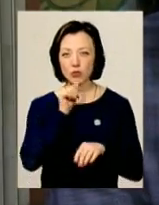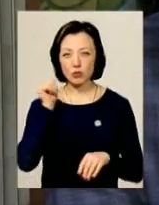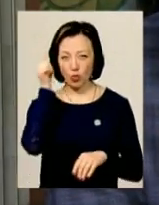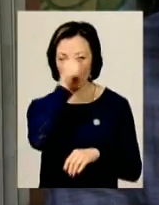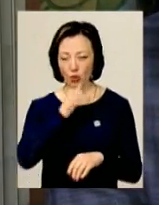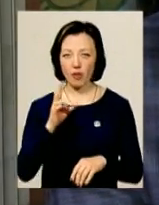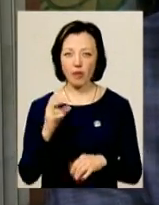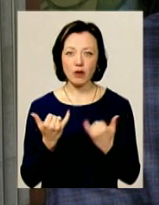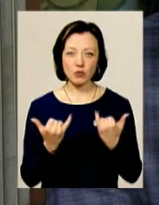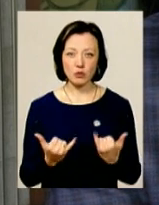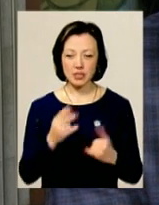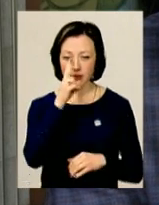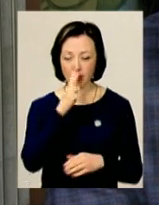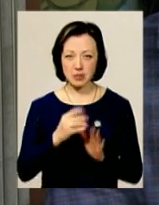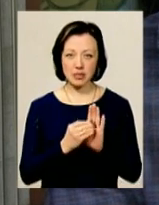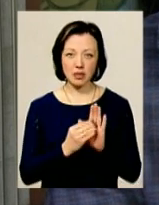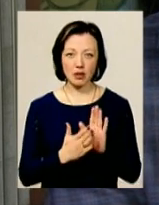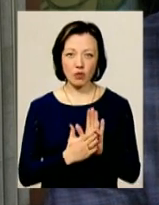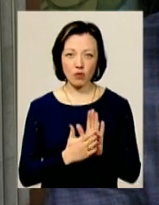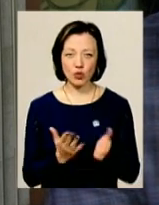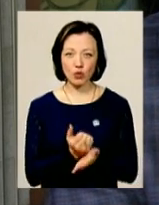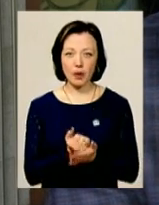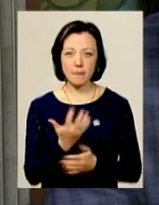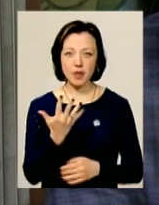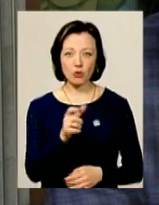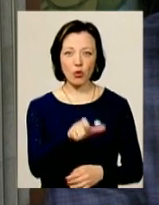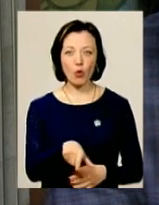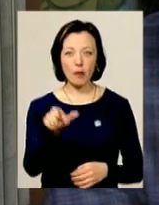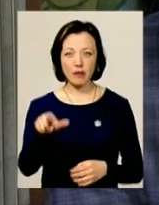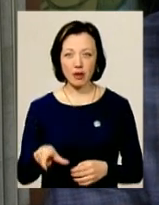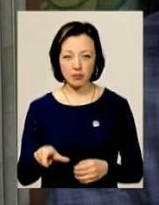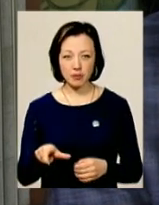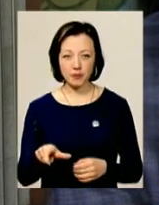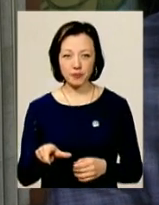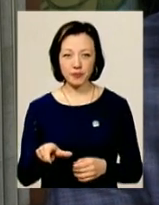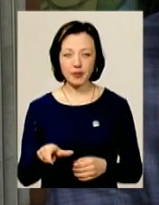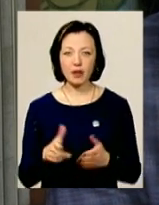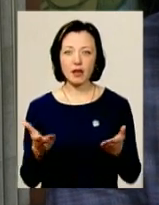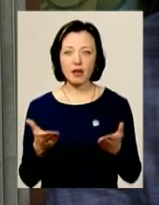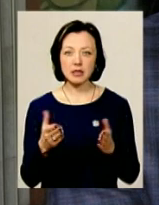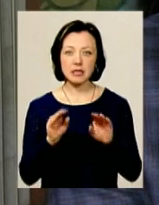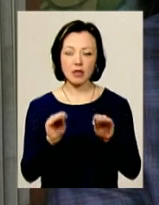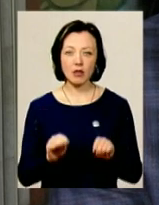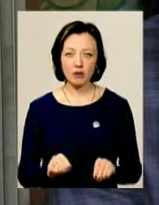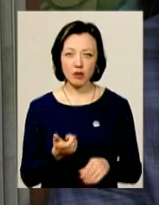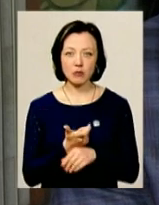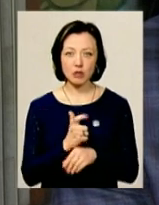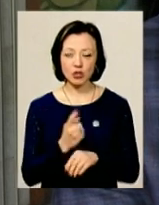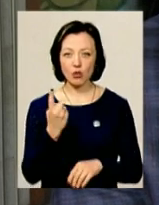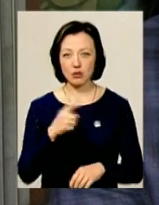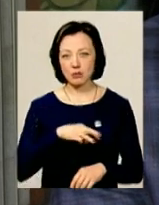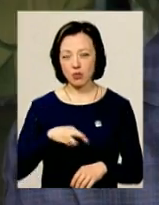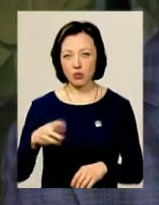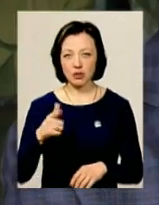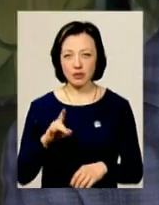також за два місяці задекларовано доходи п'яті громадянами, громадяни, які задекларували більше, чим один мільйон